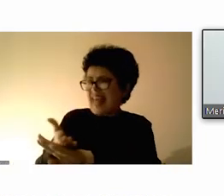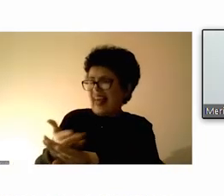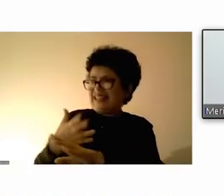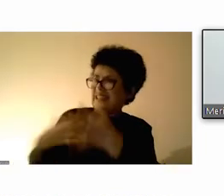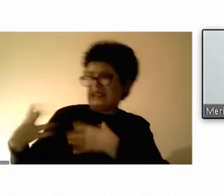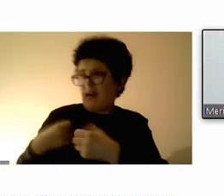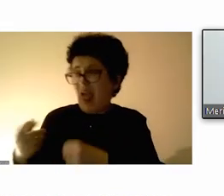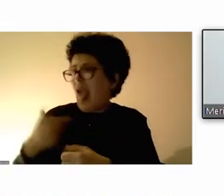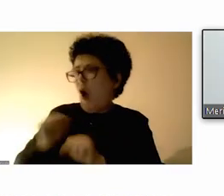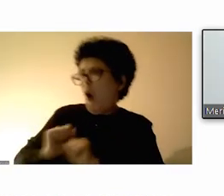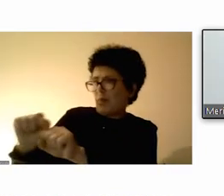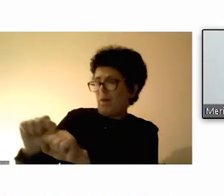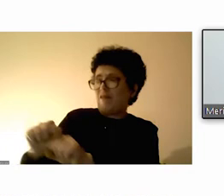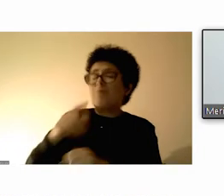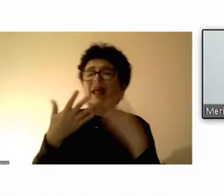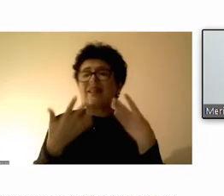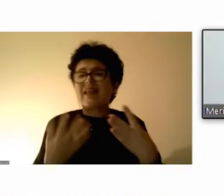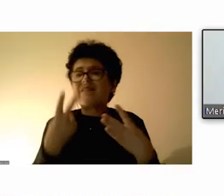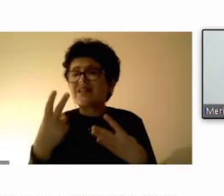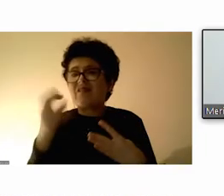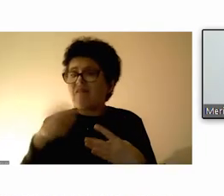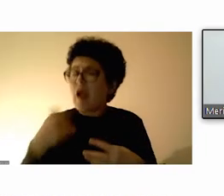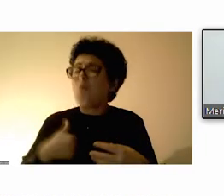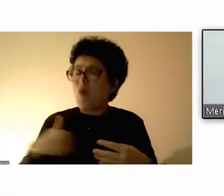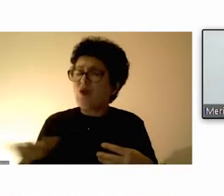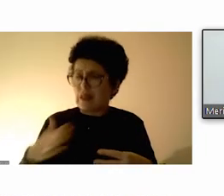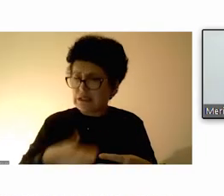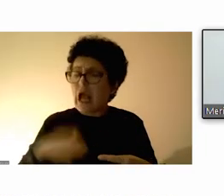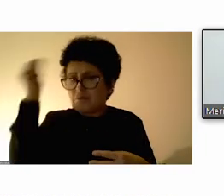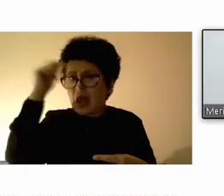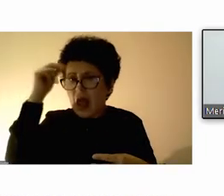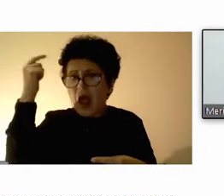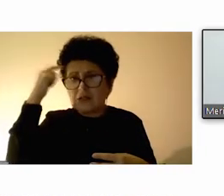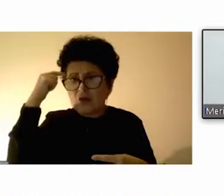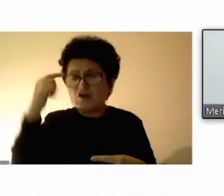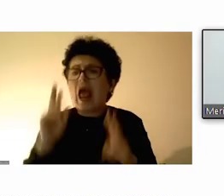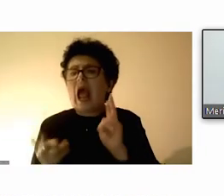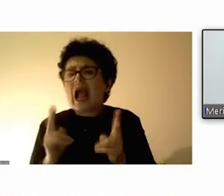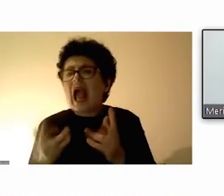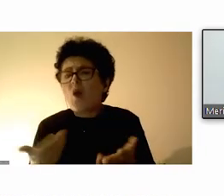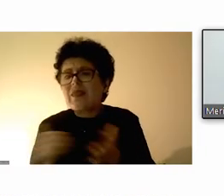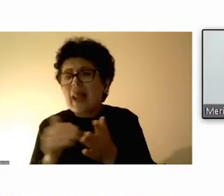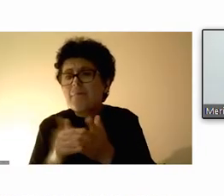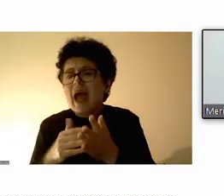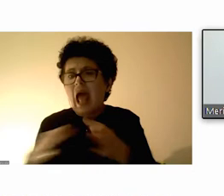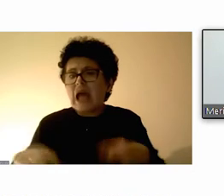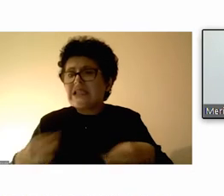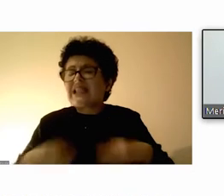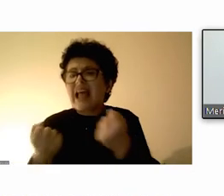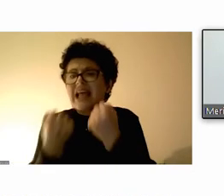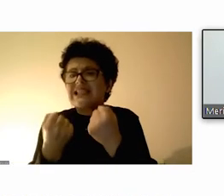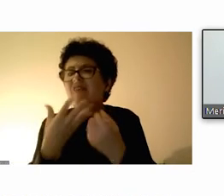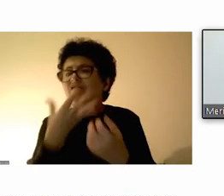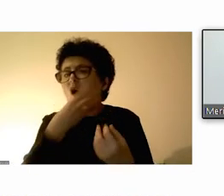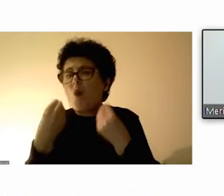92% од родителите се за нивните деца да научат да препознаат како се воспоставуваат здрави партнерски врски,